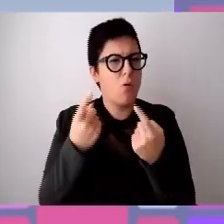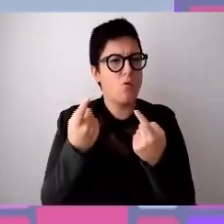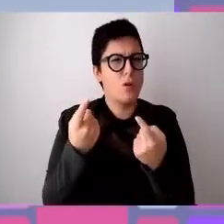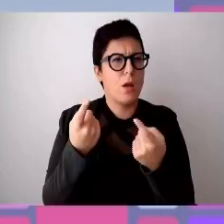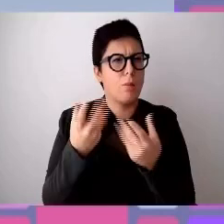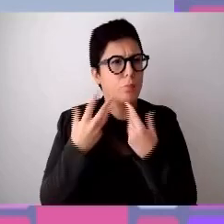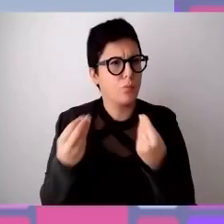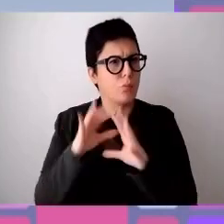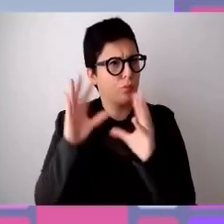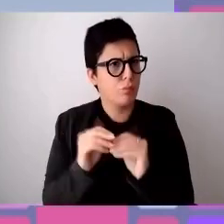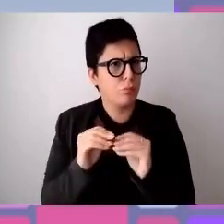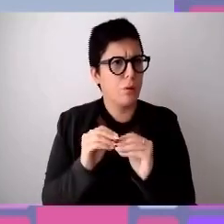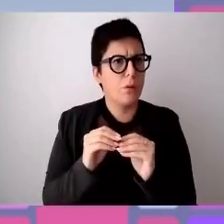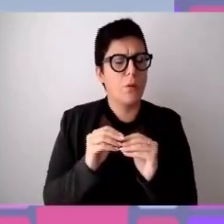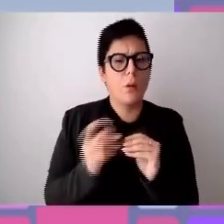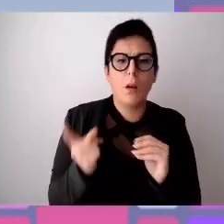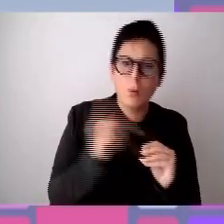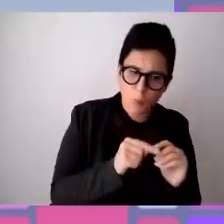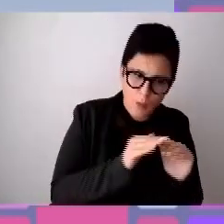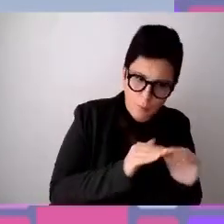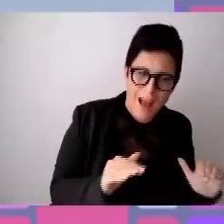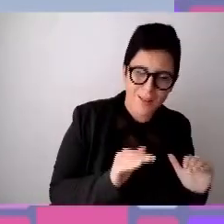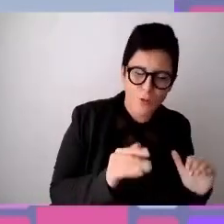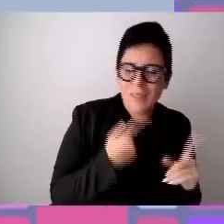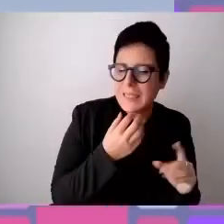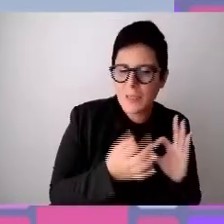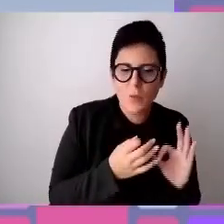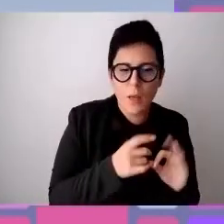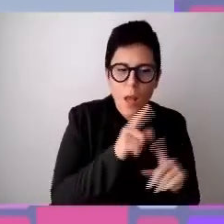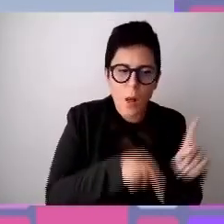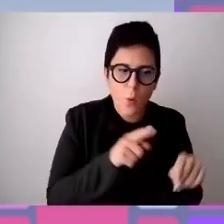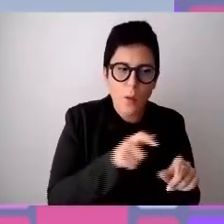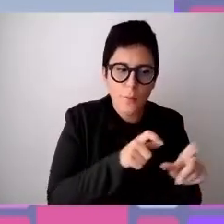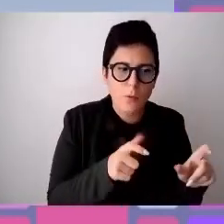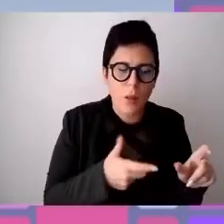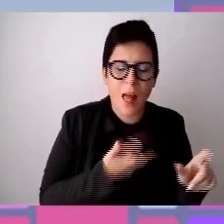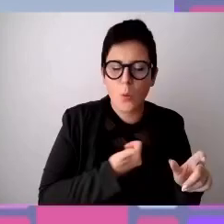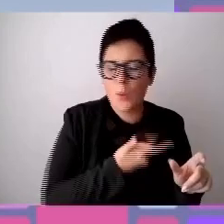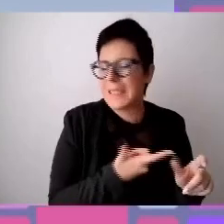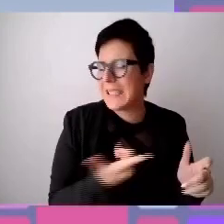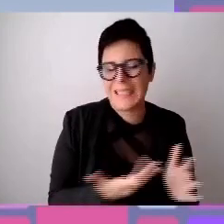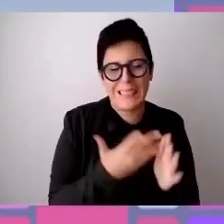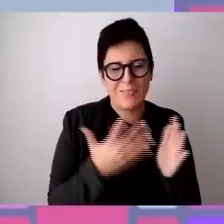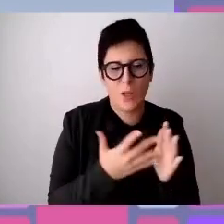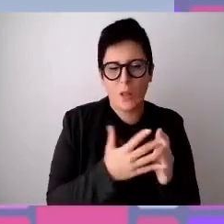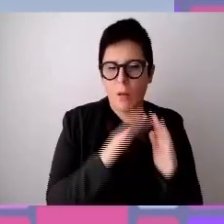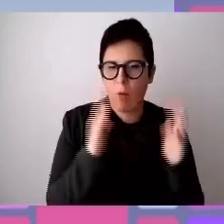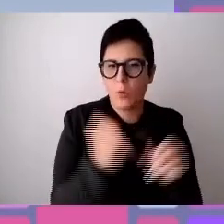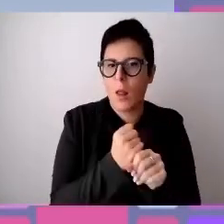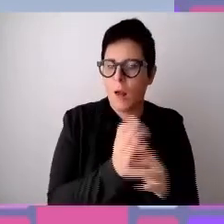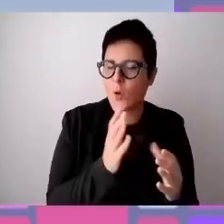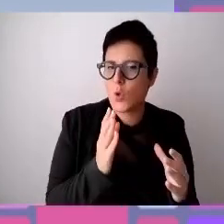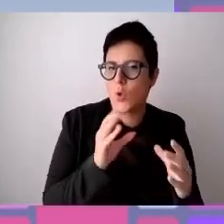disabilità ma anche inserire persone che autonomamente avrebbero più difficoltà ad avvicinarsi al mondo del lavoro